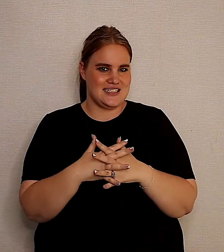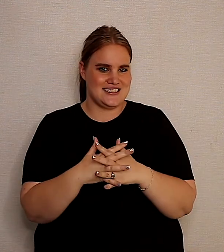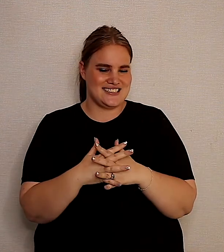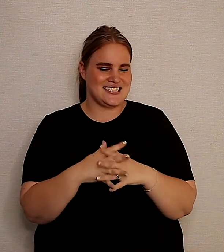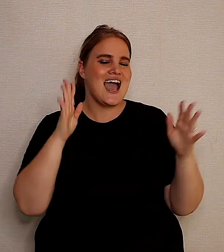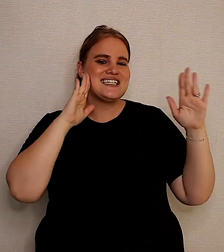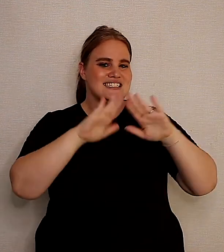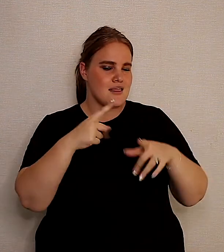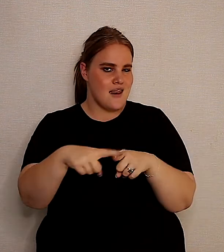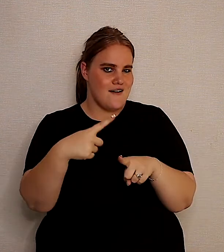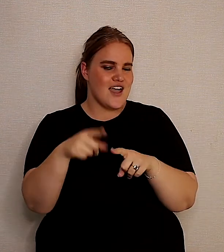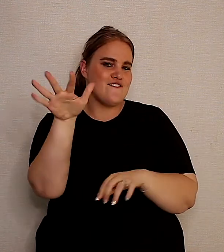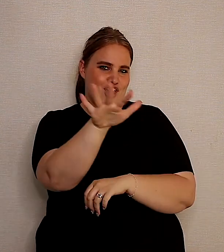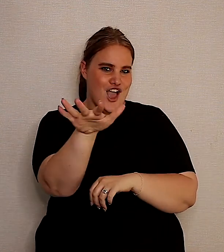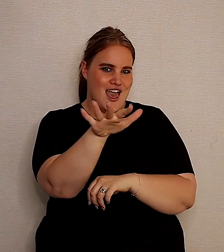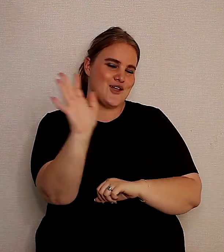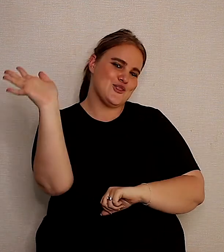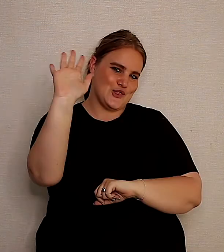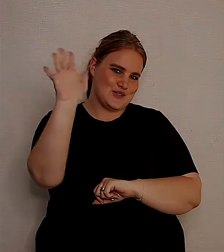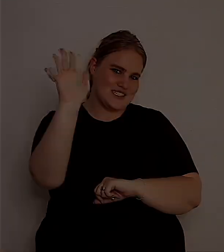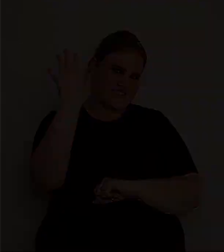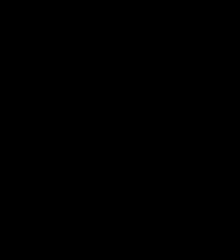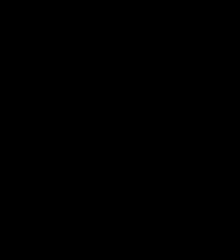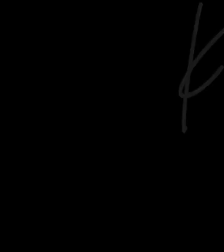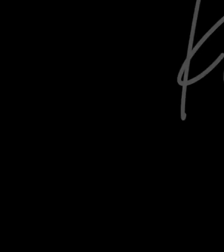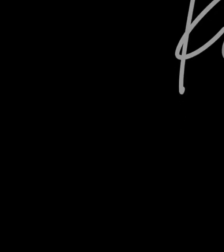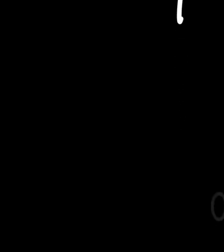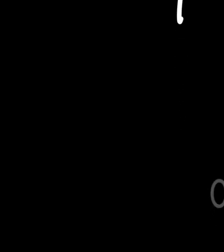wees, een geseende nawek aan elke van jylle. Tot ziens.